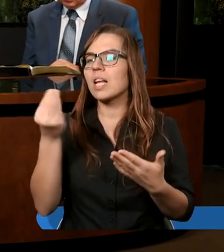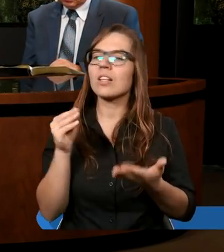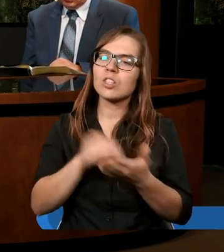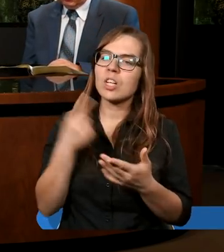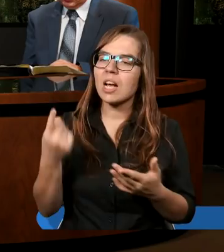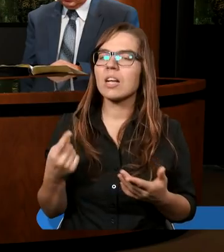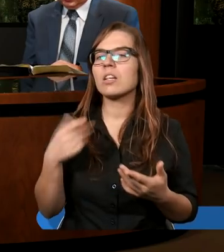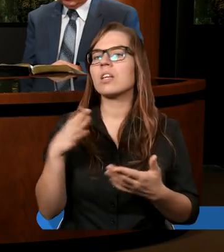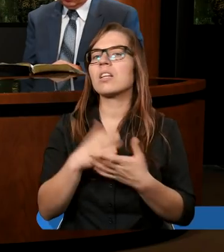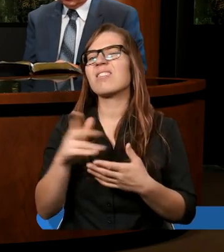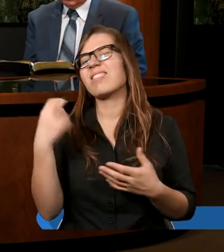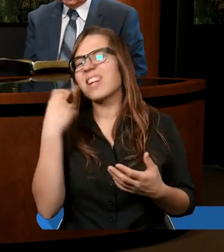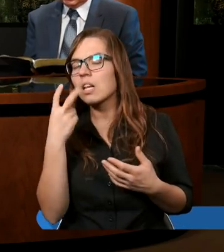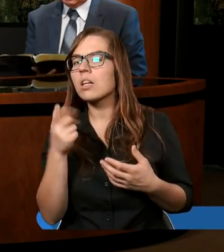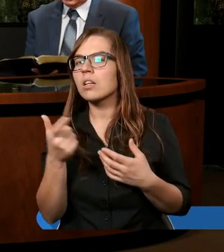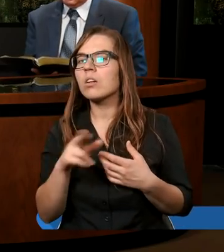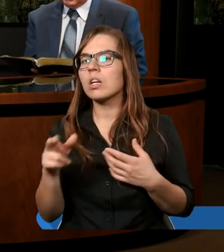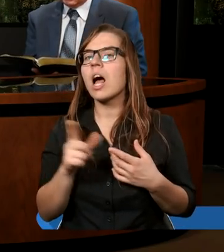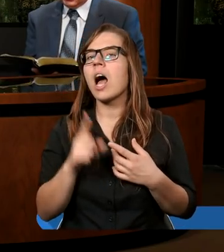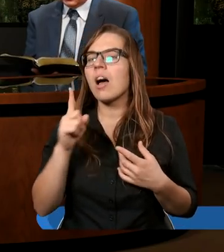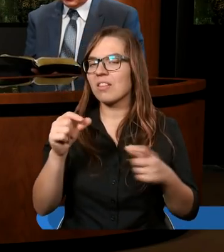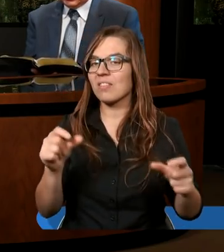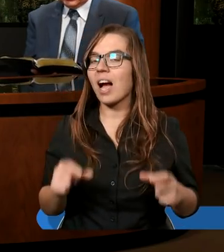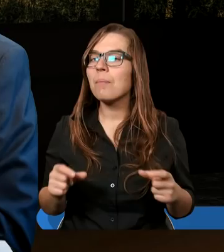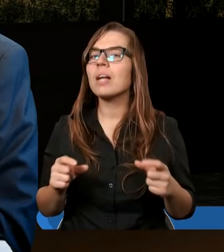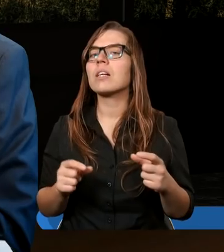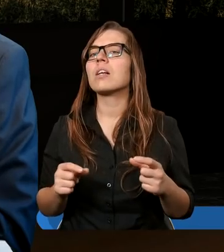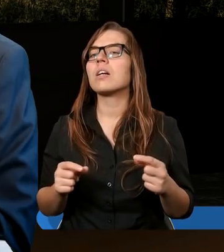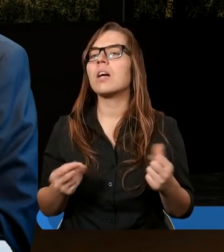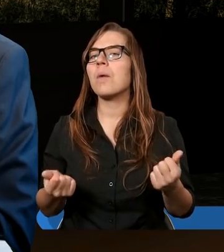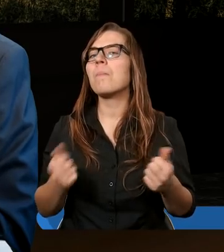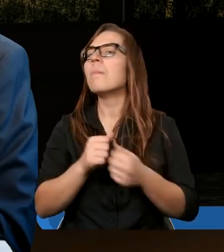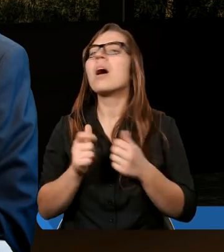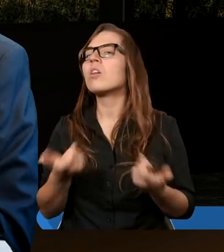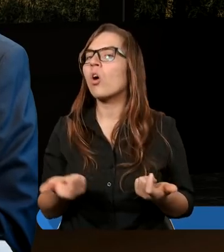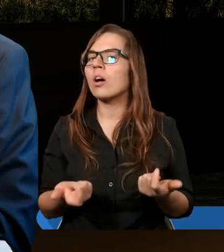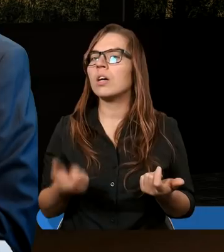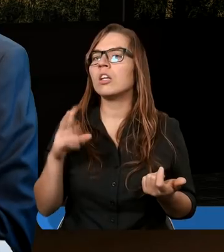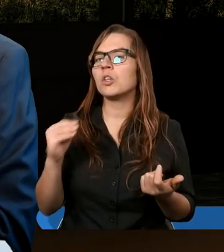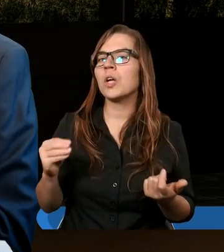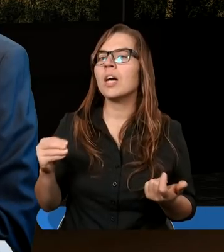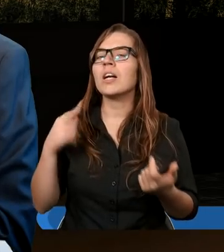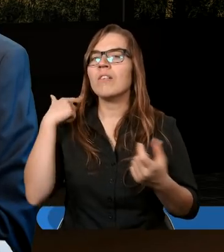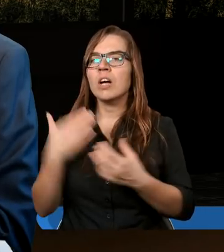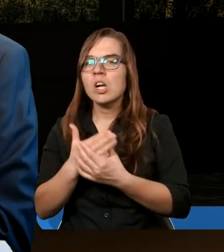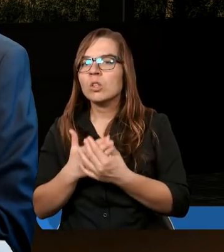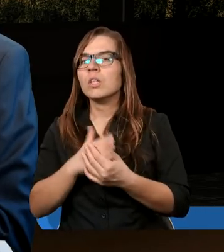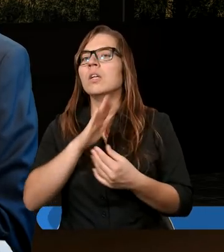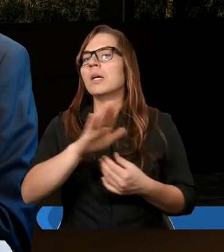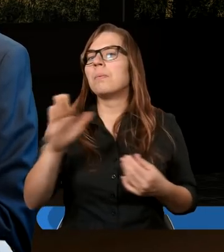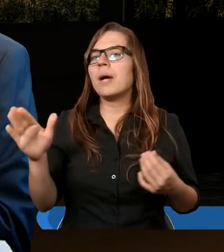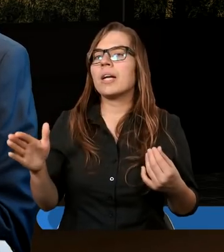niezwykle interesującą w całym tym fragmencie. Mianowicie, że wierzący,